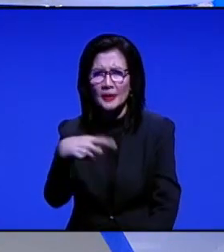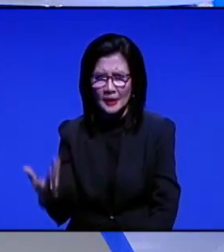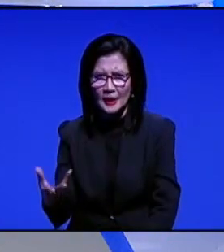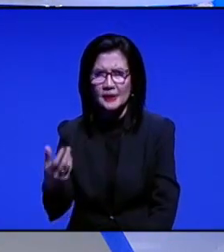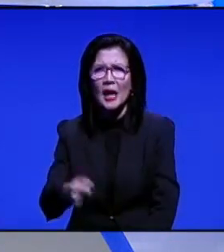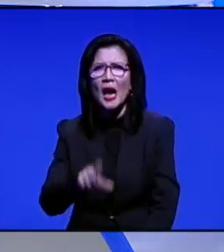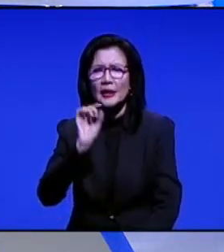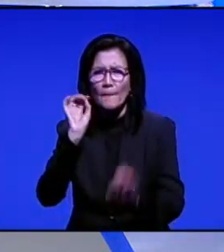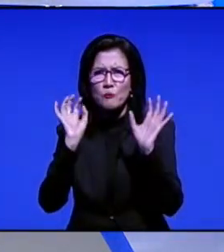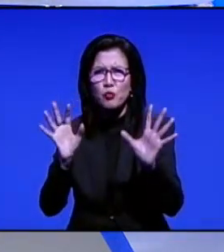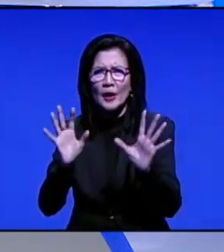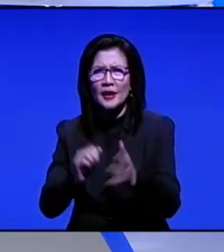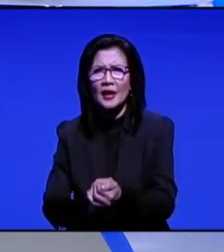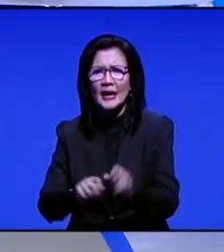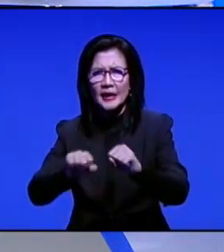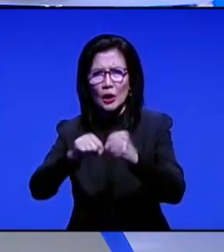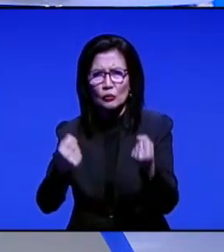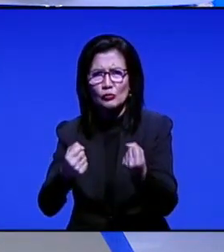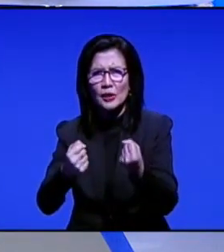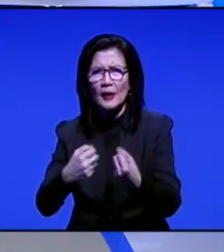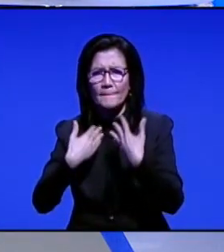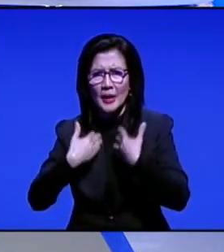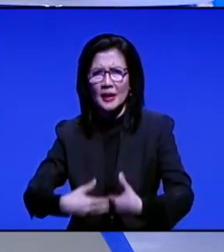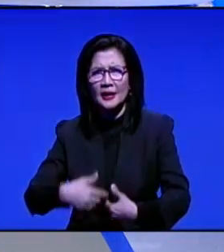kerusakan fisik dan psikologis yang menyiksa. Terima kasih. Terima kasih. Terima kasih.